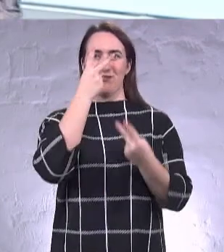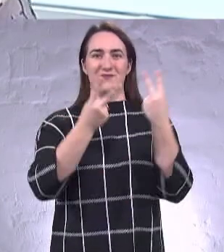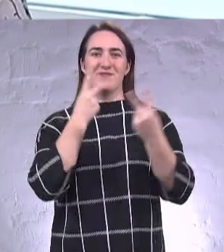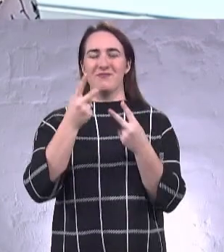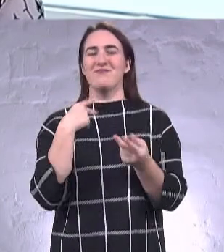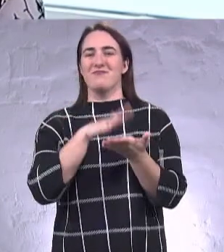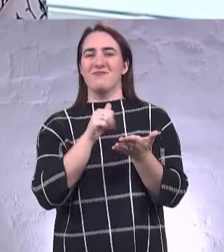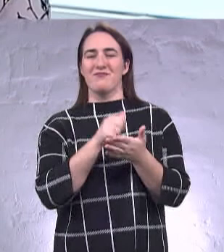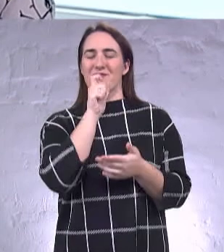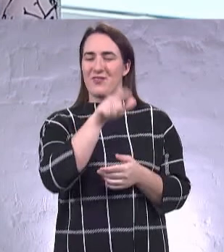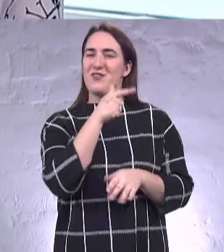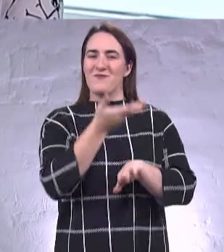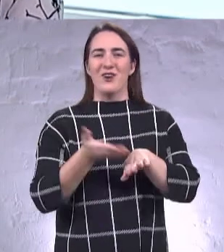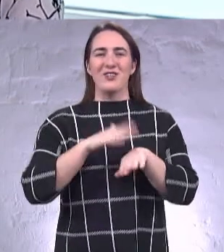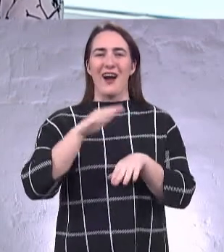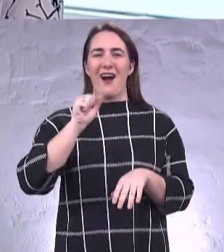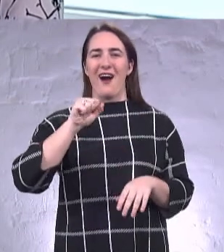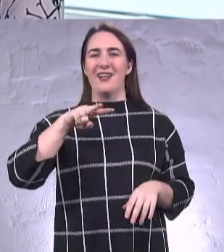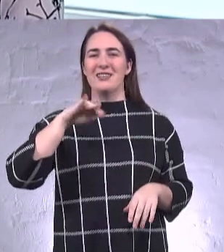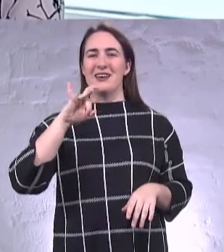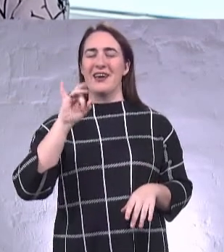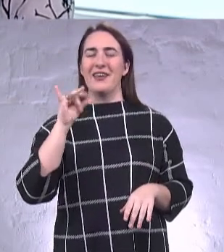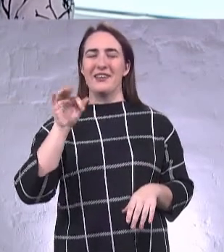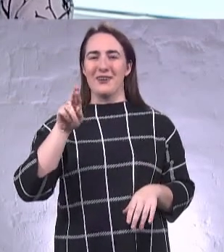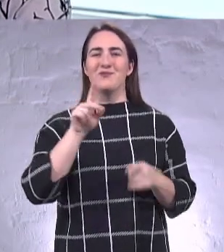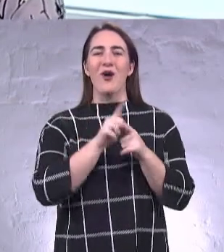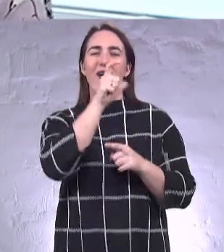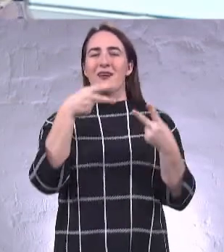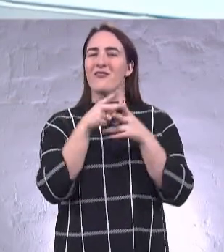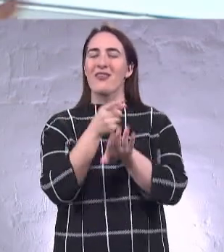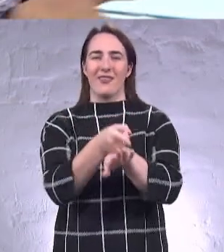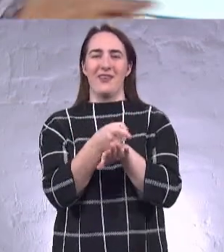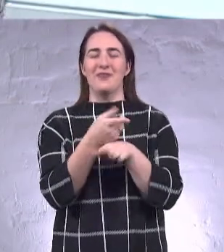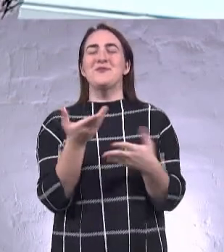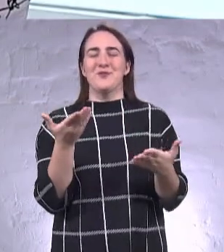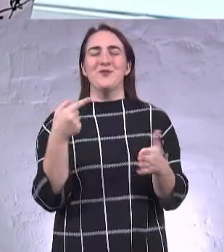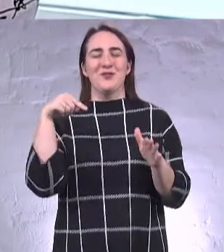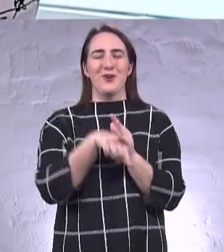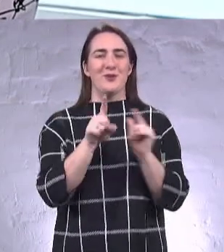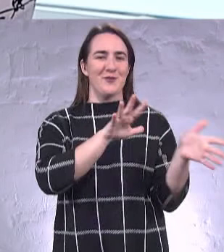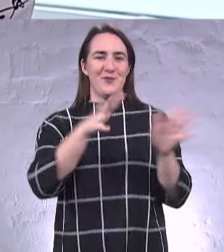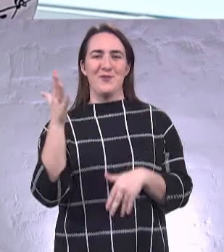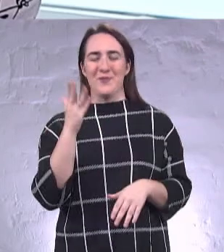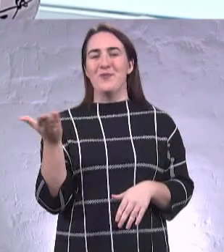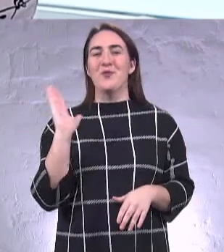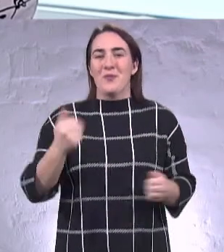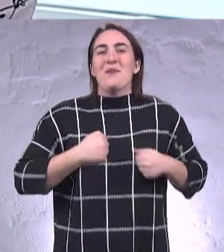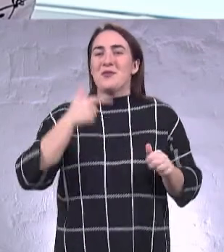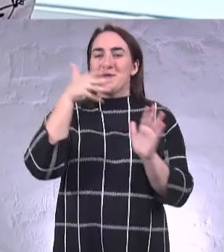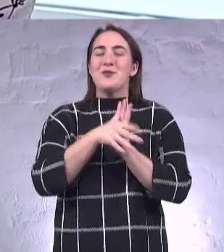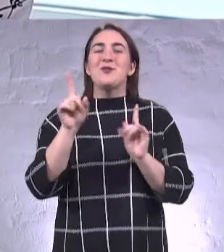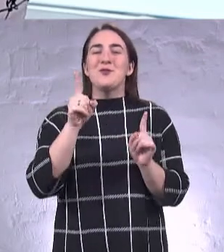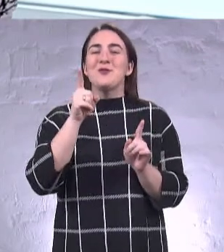називаю важкою артилерією, то певно, що щось відбувається. Ну, будемо намагатися зрозуміти, що ж відбувається